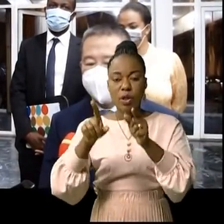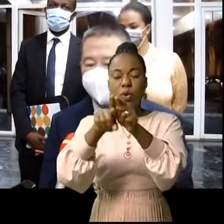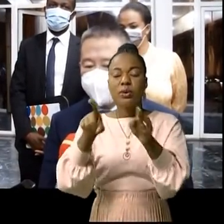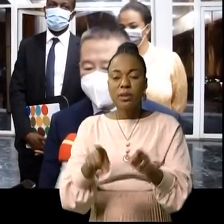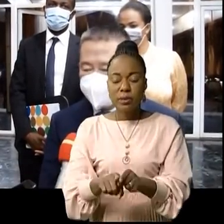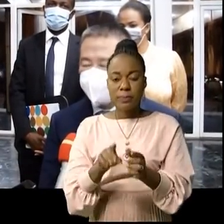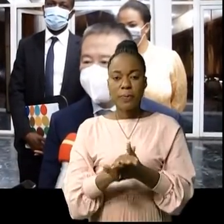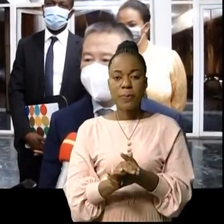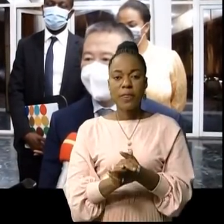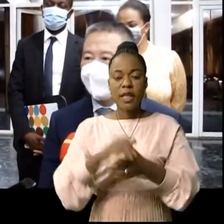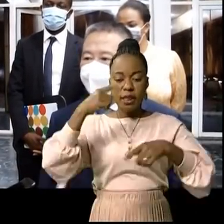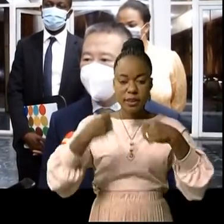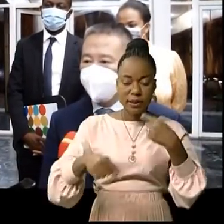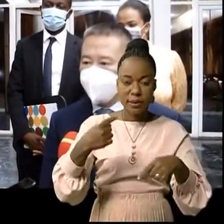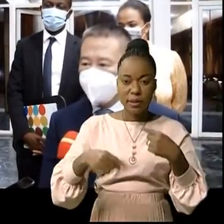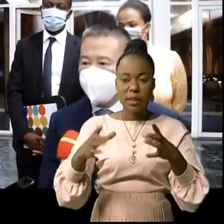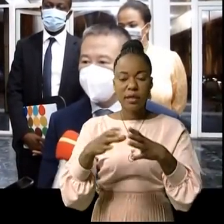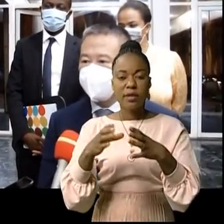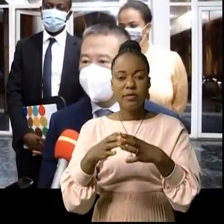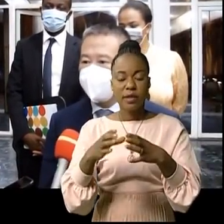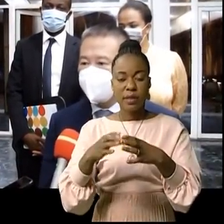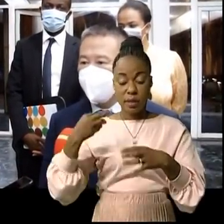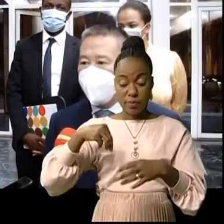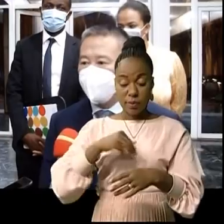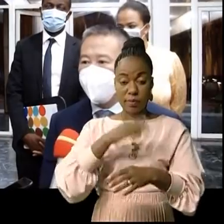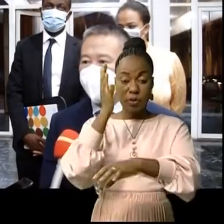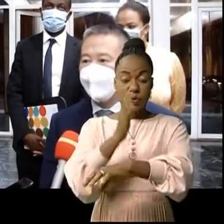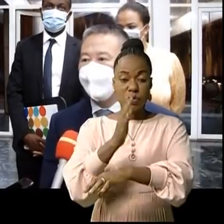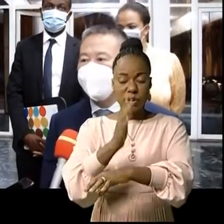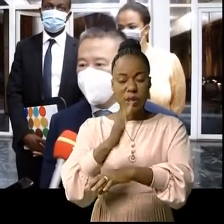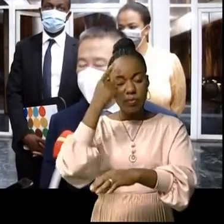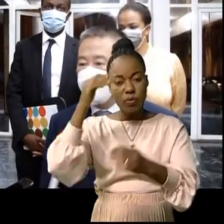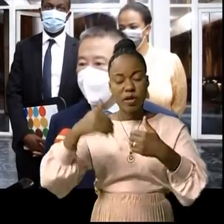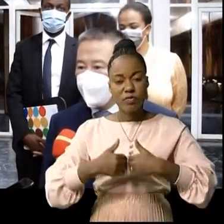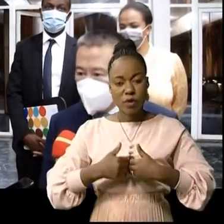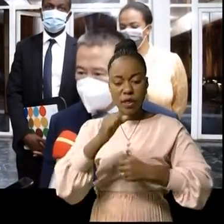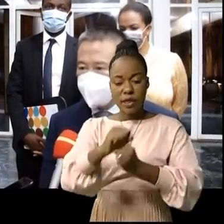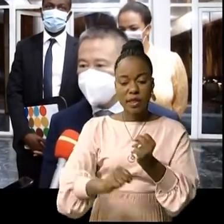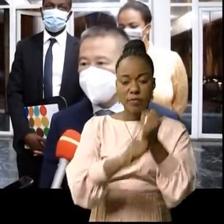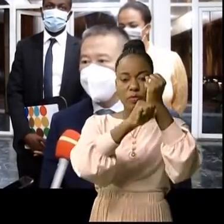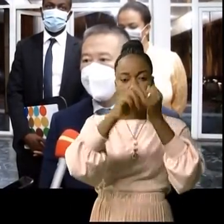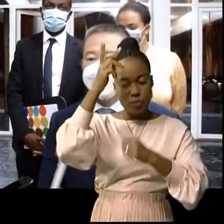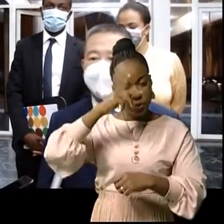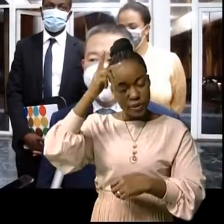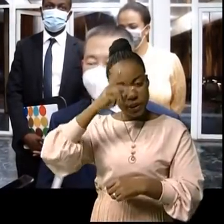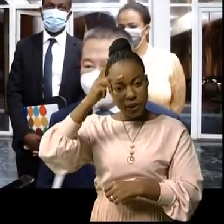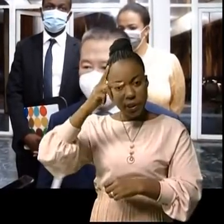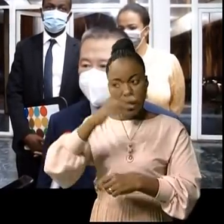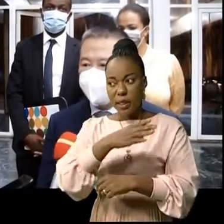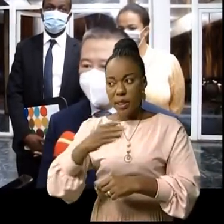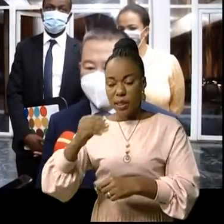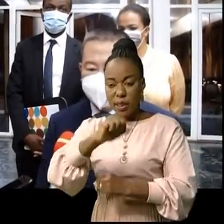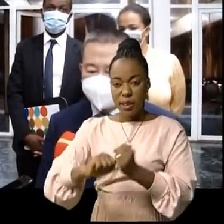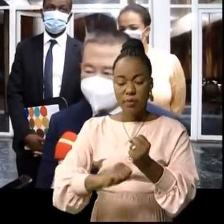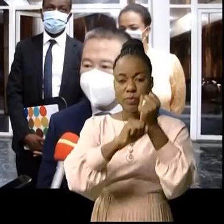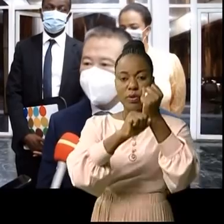discuter avec les membres du Conseil pour avoir un appui politique et un